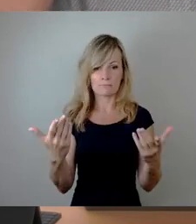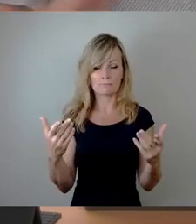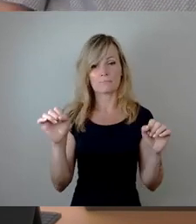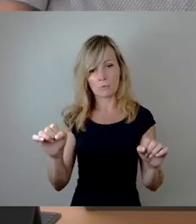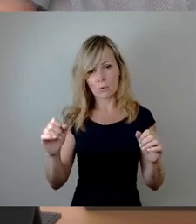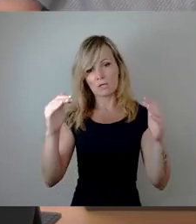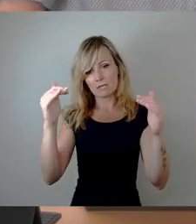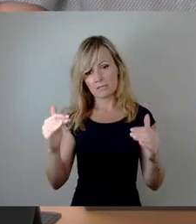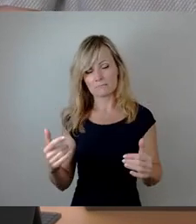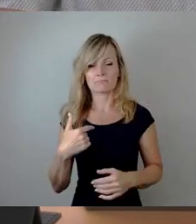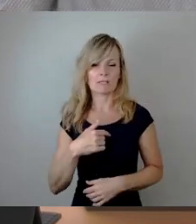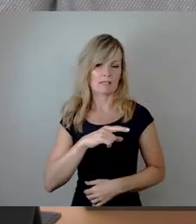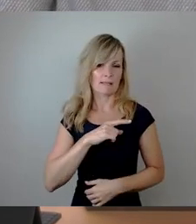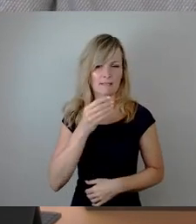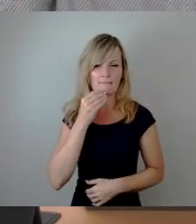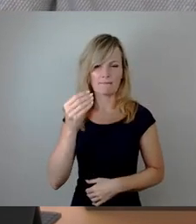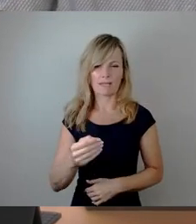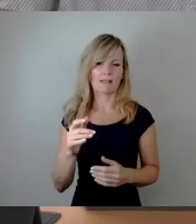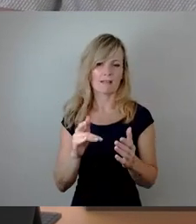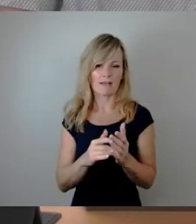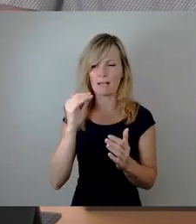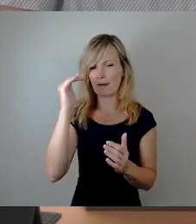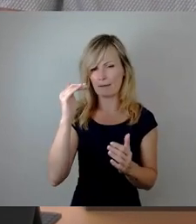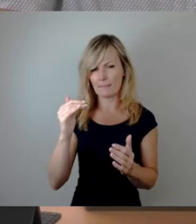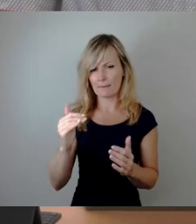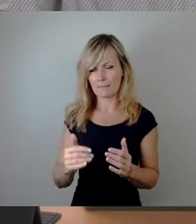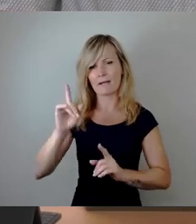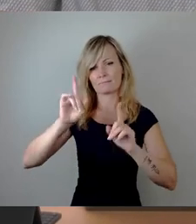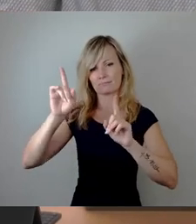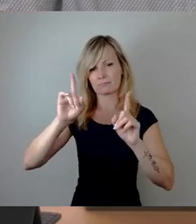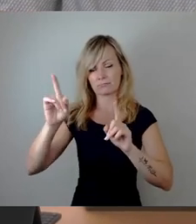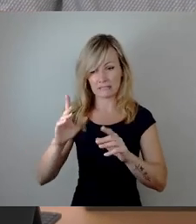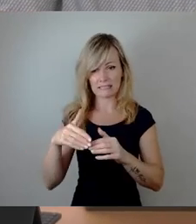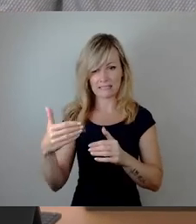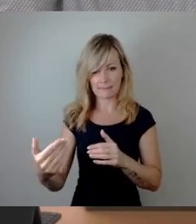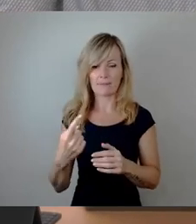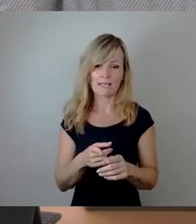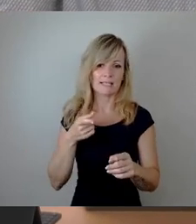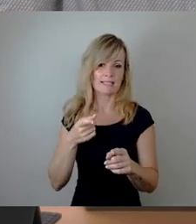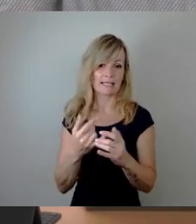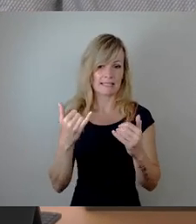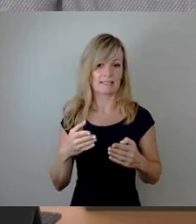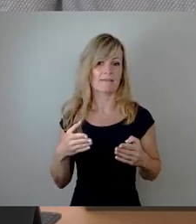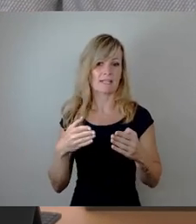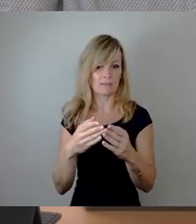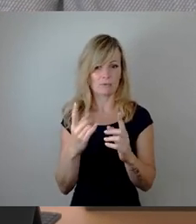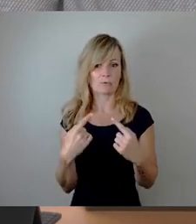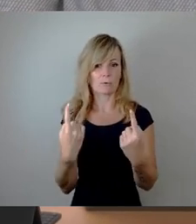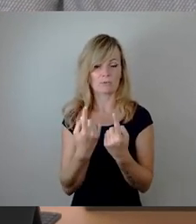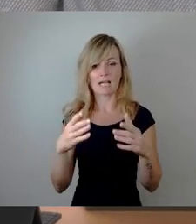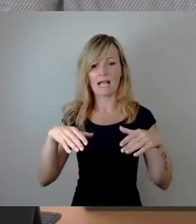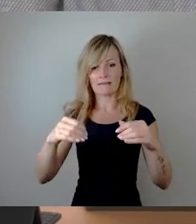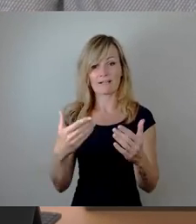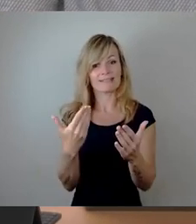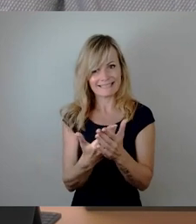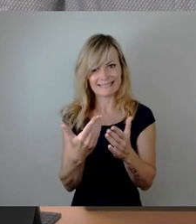würde eigentlich empfehlen, dass es eine ganze Reihe von Wortmeldungen gibt, dass wir direkt in die Fraktionsrunde eintreten und die im Rahmen das dann diskutieren. Und